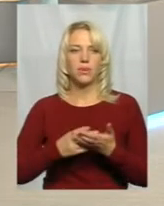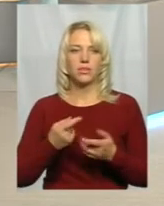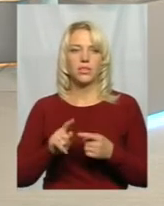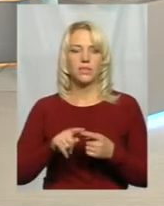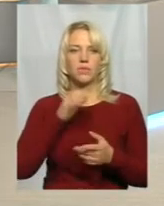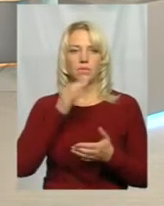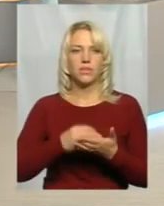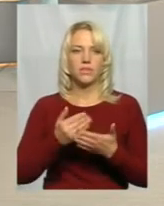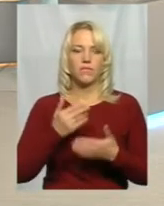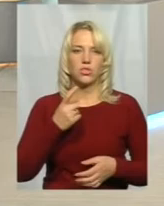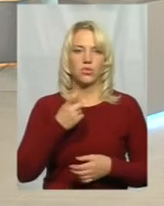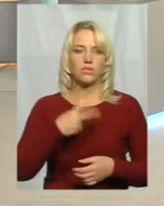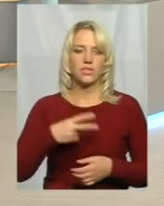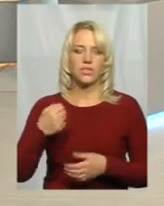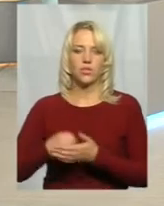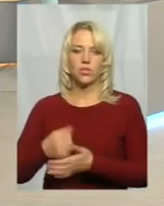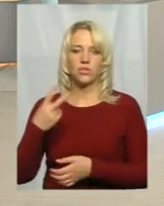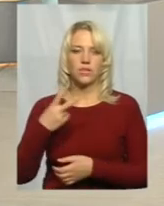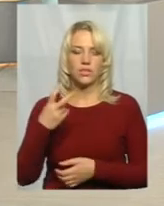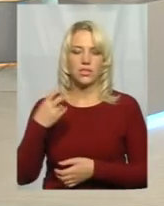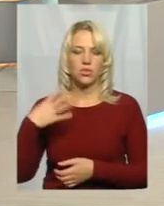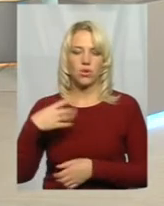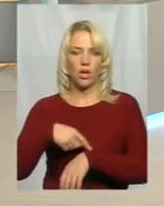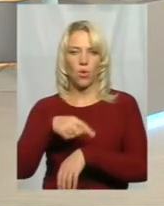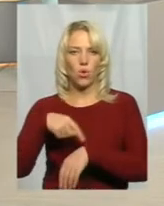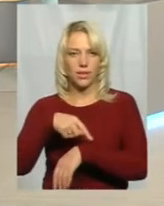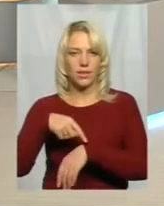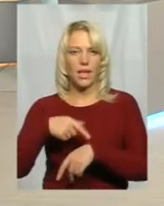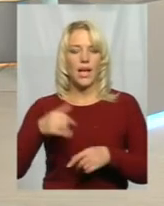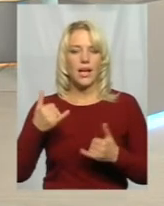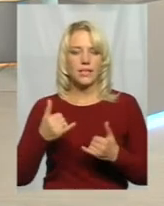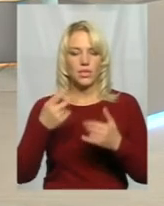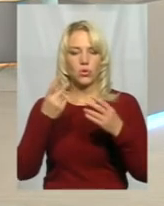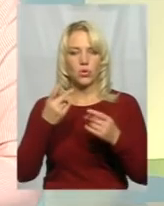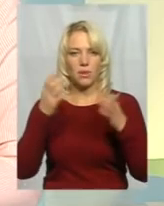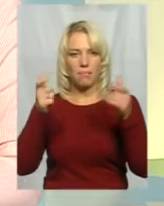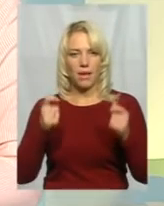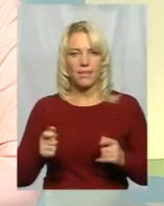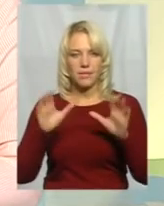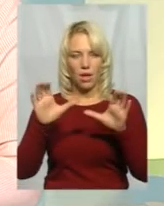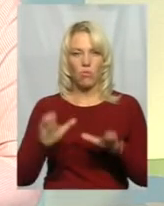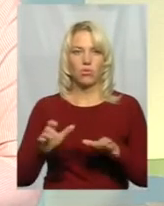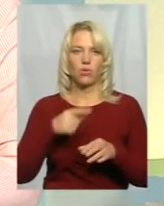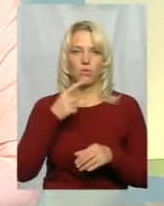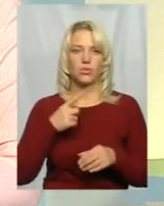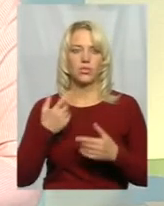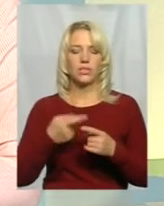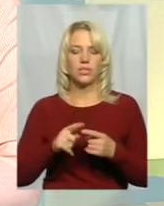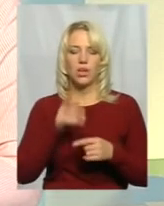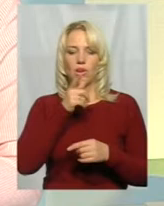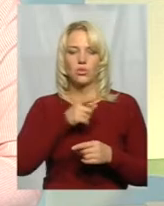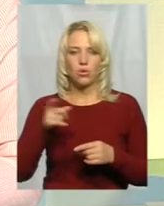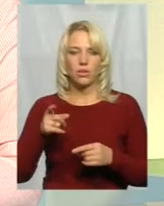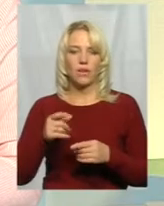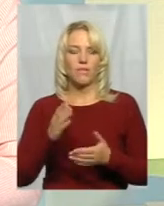відповідальність від 120 до 240 годин. Другим пакетом законів цей срок відбування суспільно